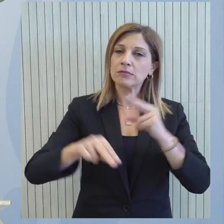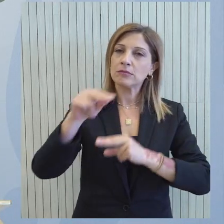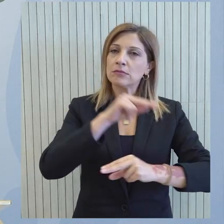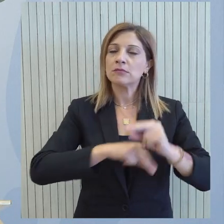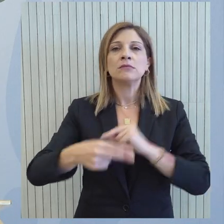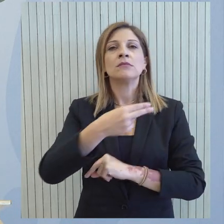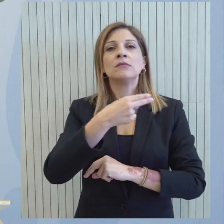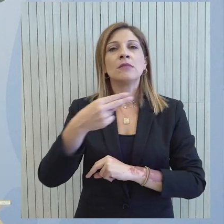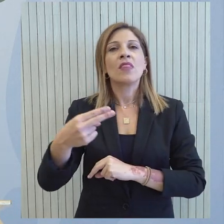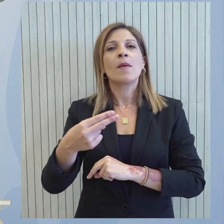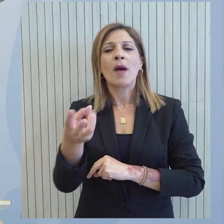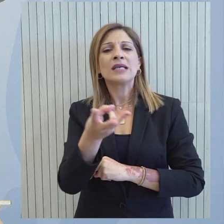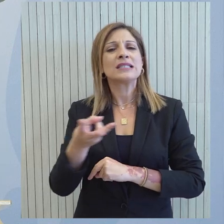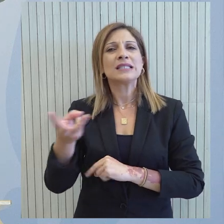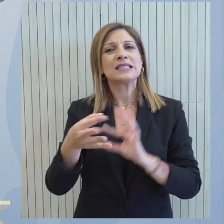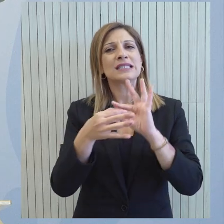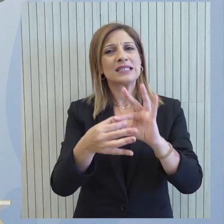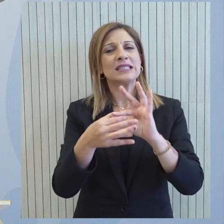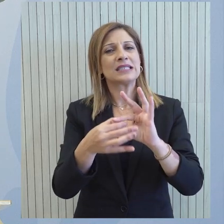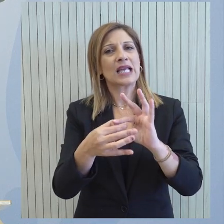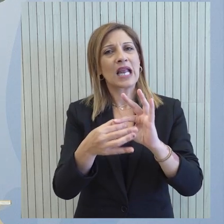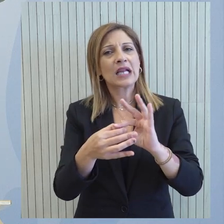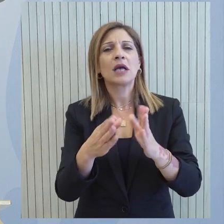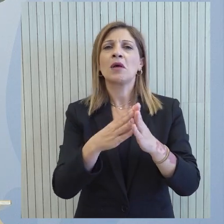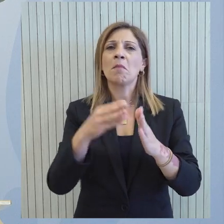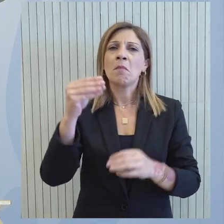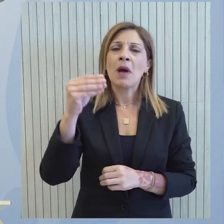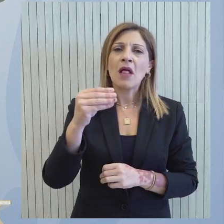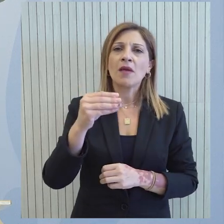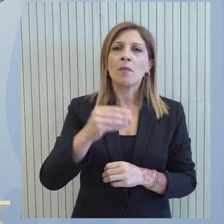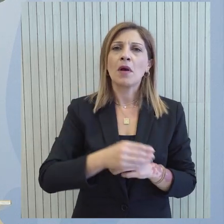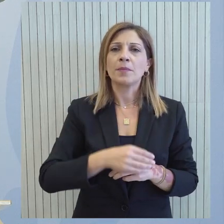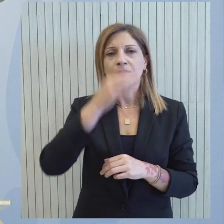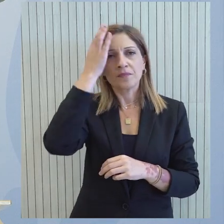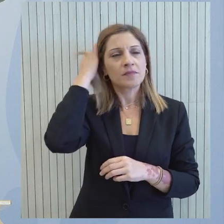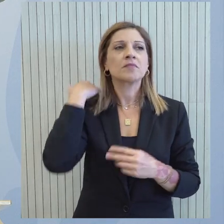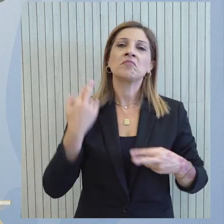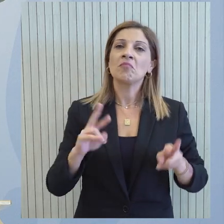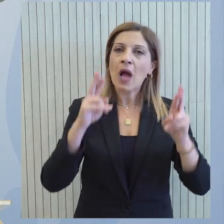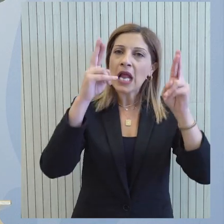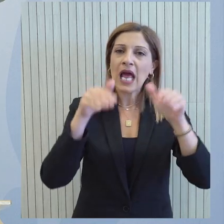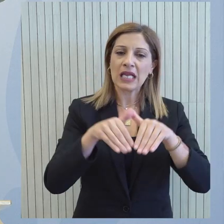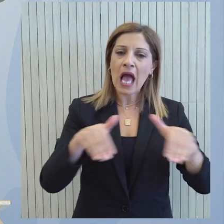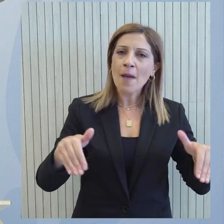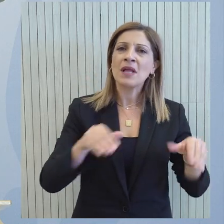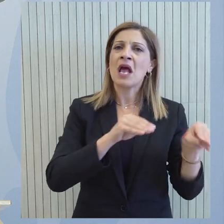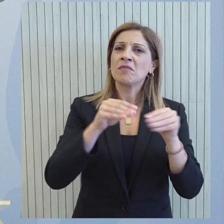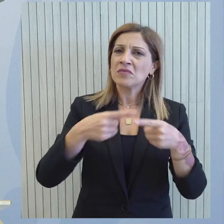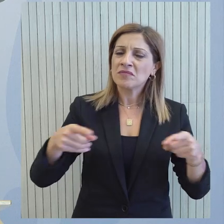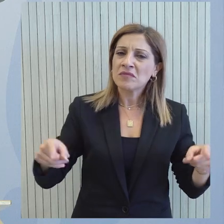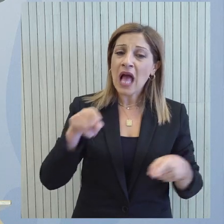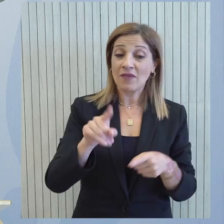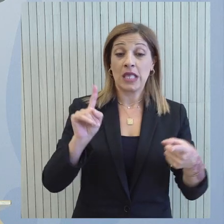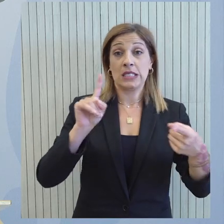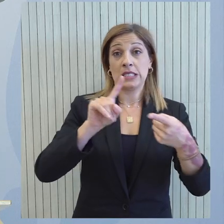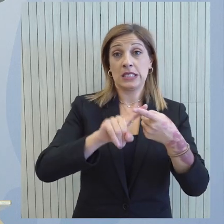εξελογηθεί η πρόοδος σε τομείς τριμερούς συνεργασίας, όπως για παράδειγμα είναι τα ζητήματα ενέργειας, άμυνας και διασποράς.